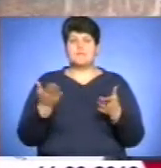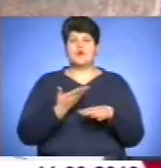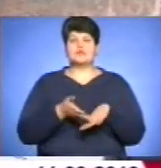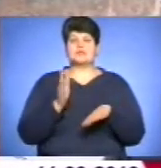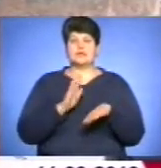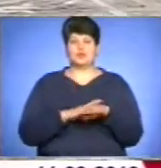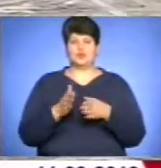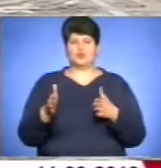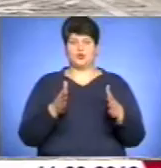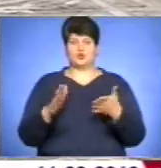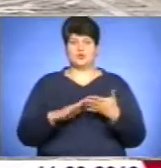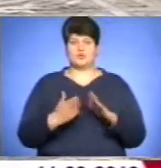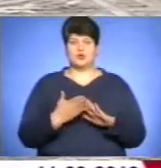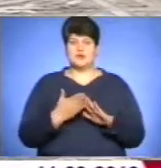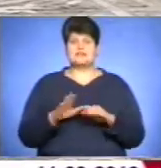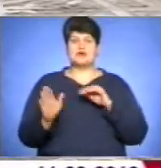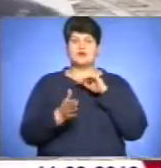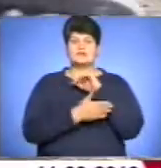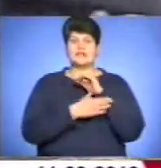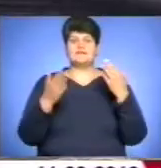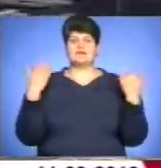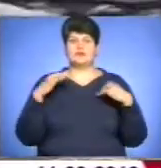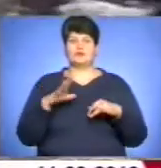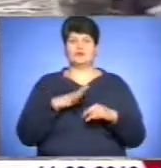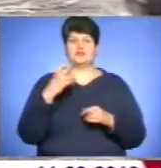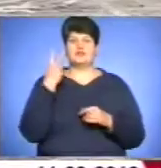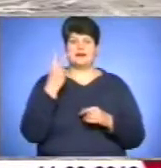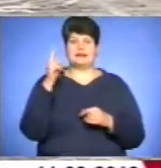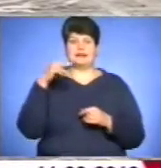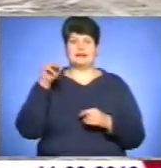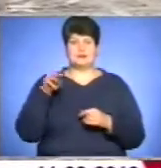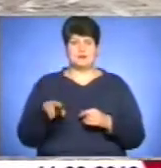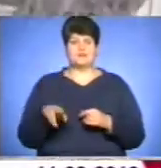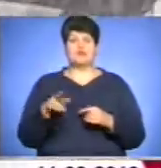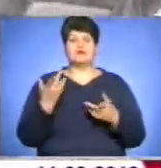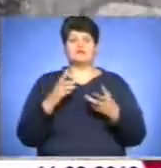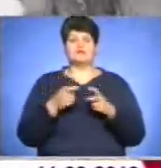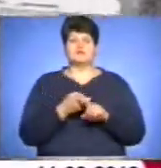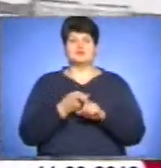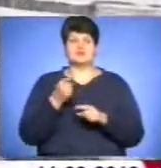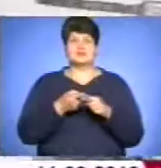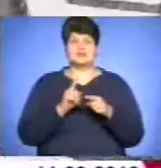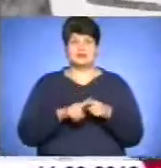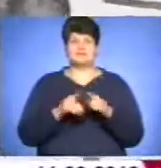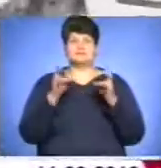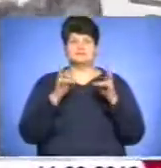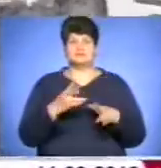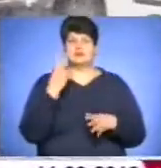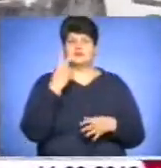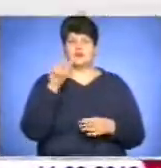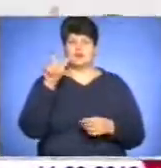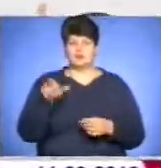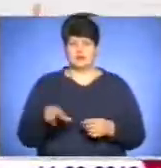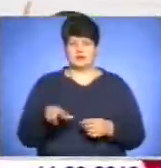дорожню обстановку. За останні вихідні в області сталося два ДТП, в результаті яких травмувалося дві людини. Проте кількість